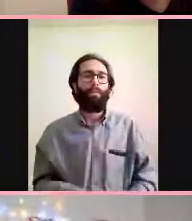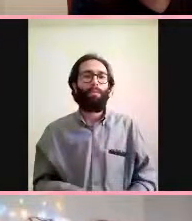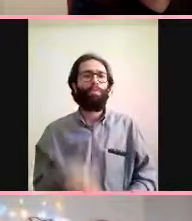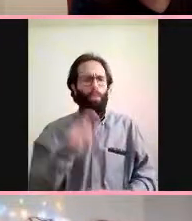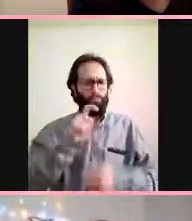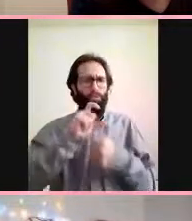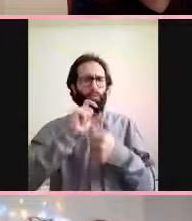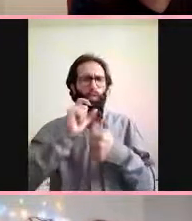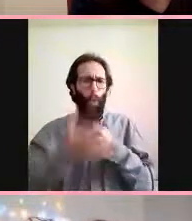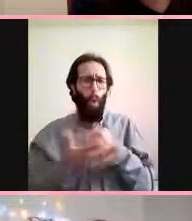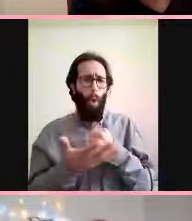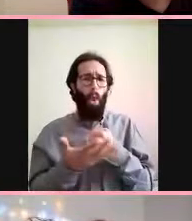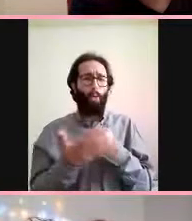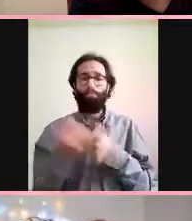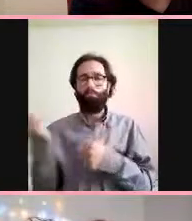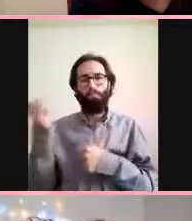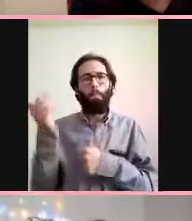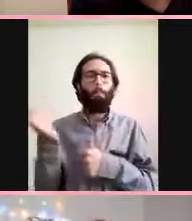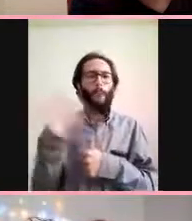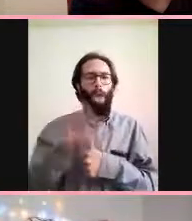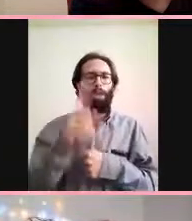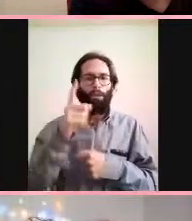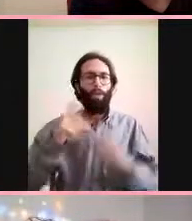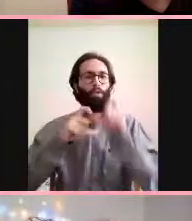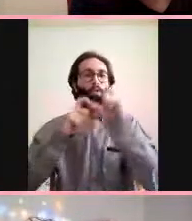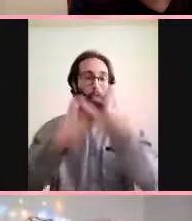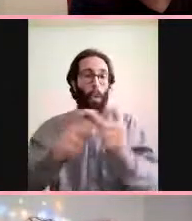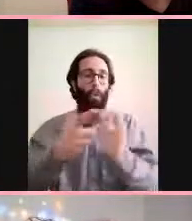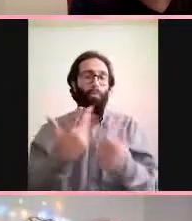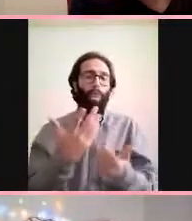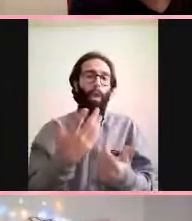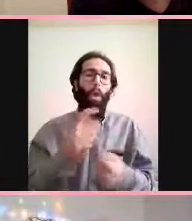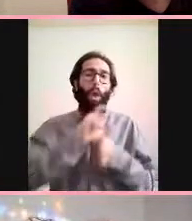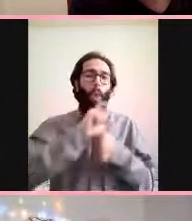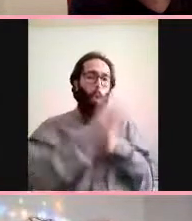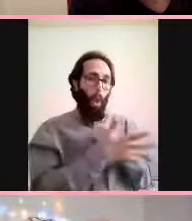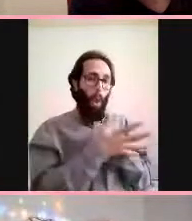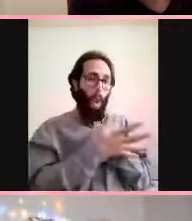etkiler mi? Beyne öğrenme kapasitesini etkiler mi?